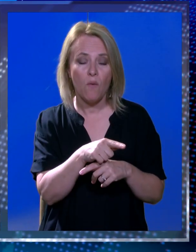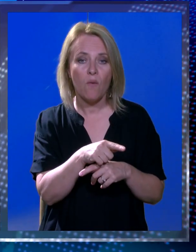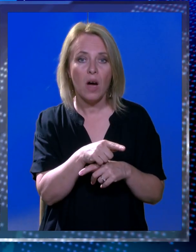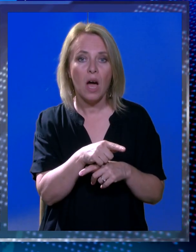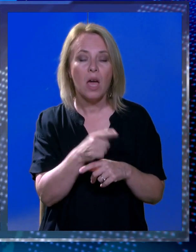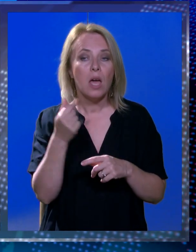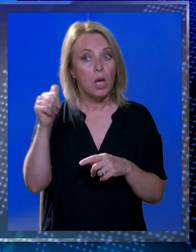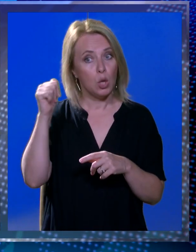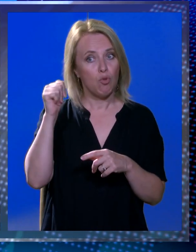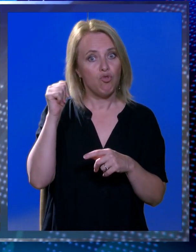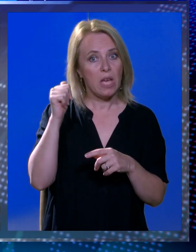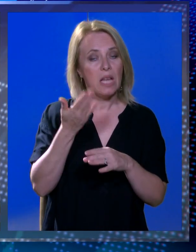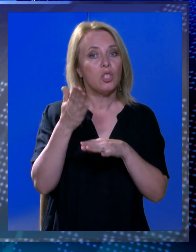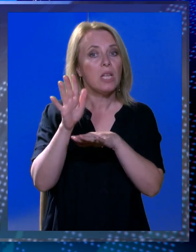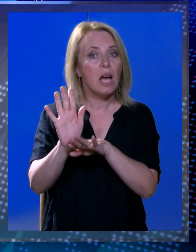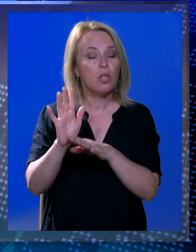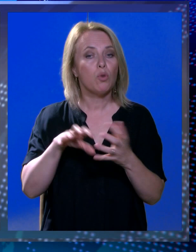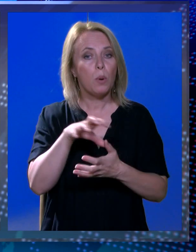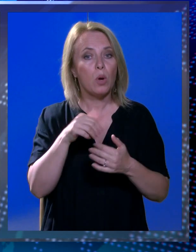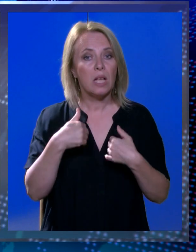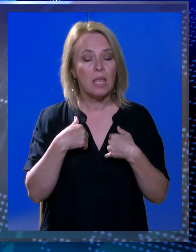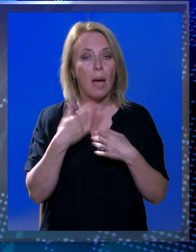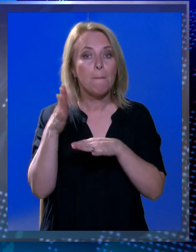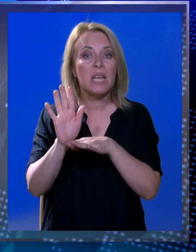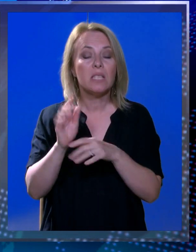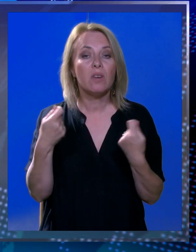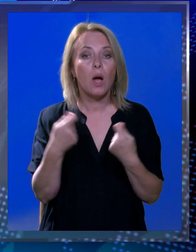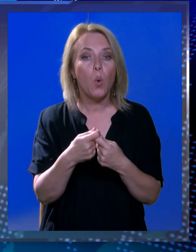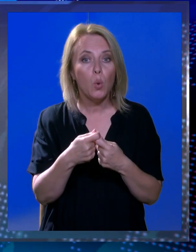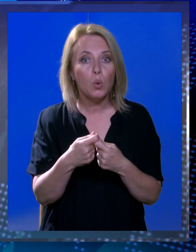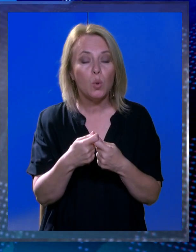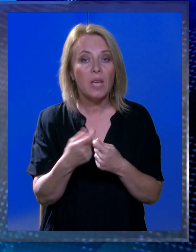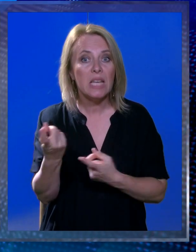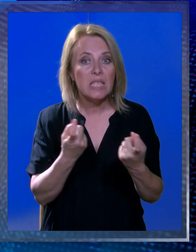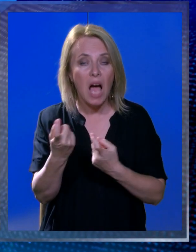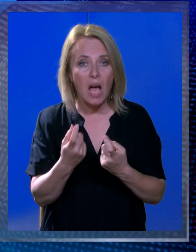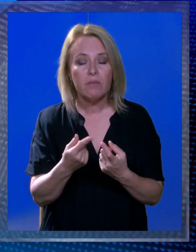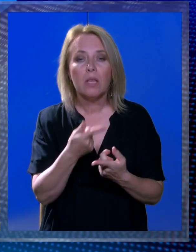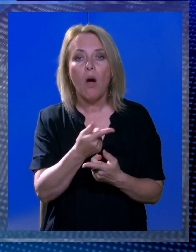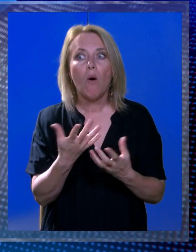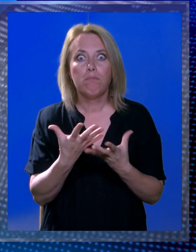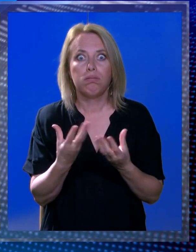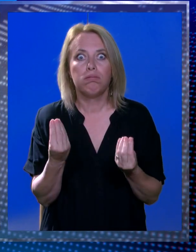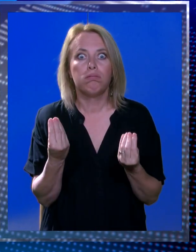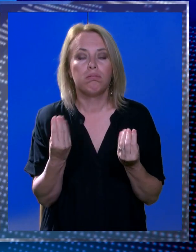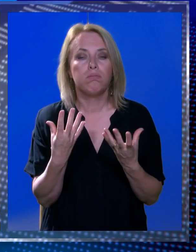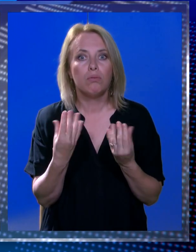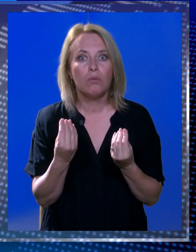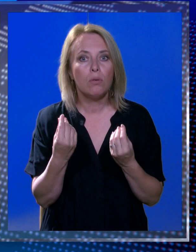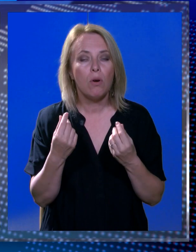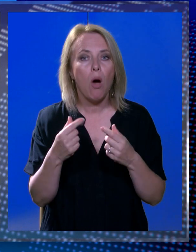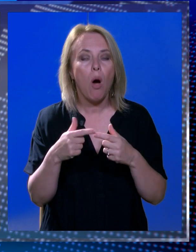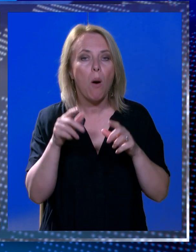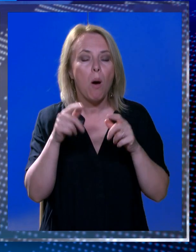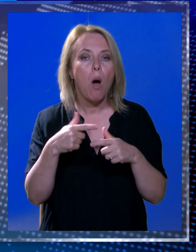ova nastup jučerašnjih roditelja i nas predstavnika odruge izazvati ovoliku pozornost